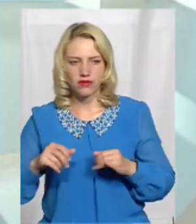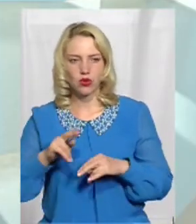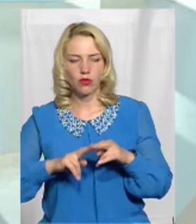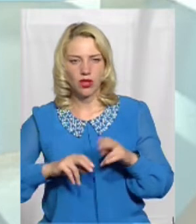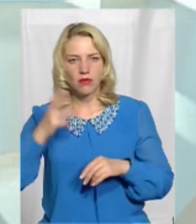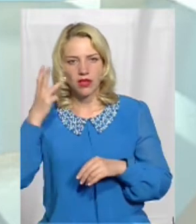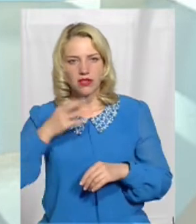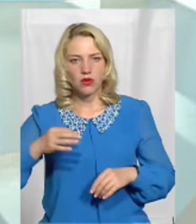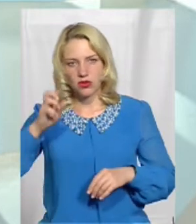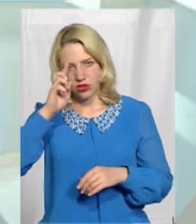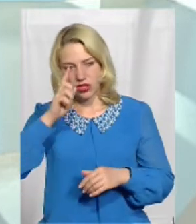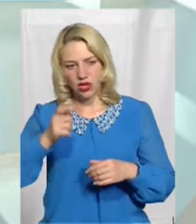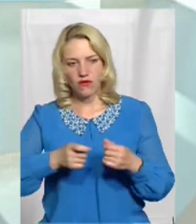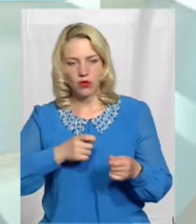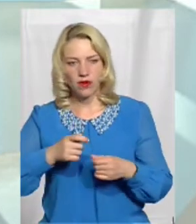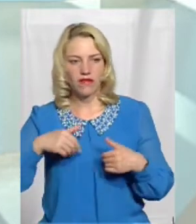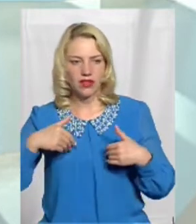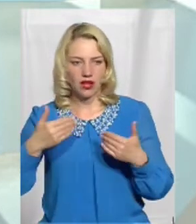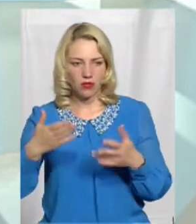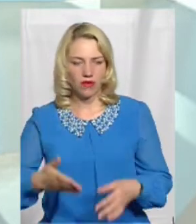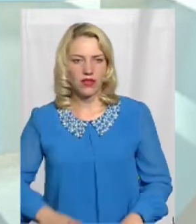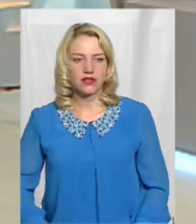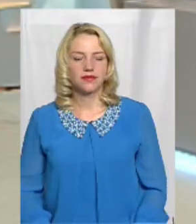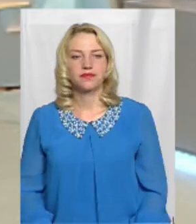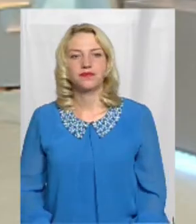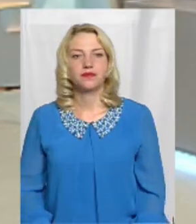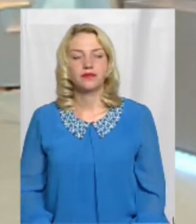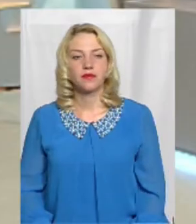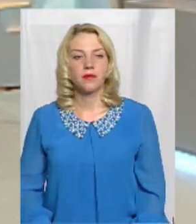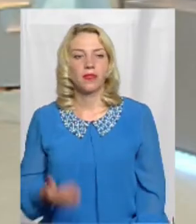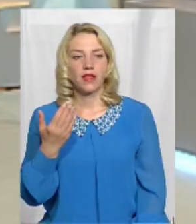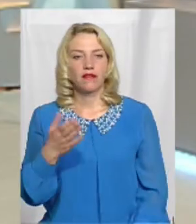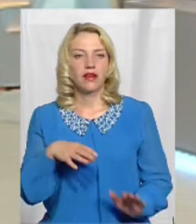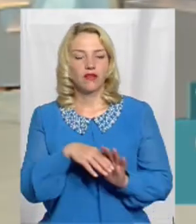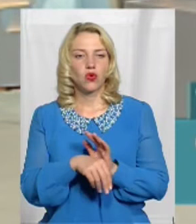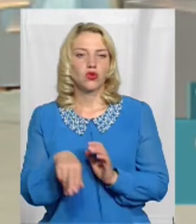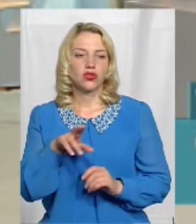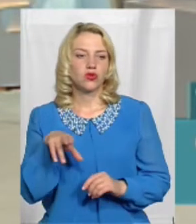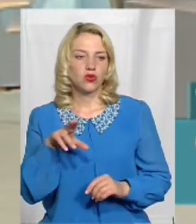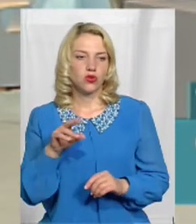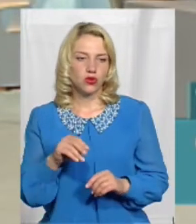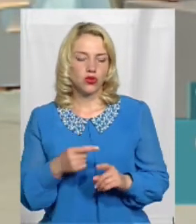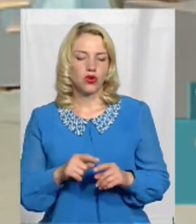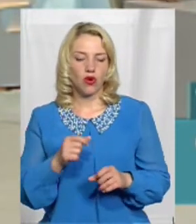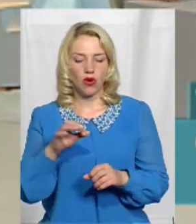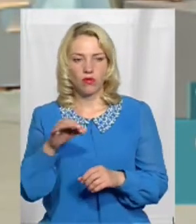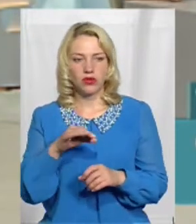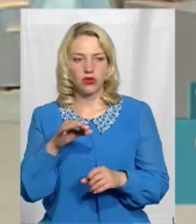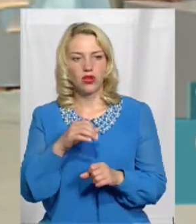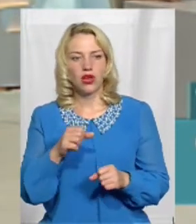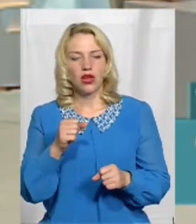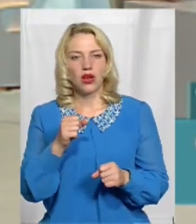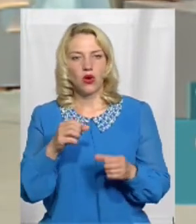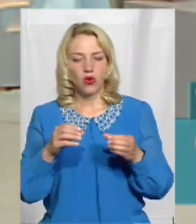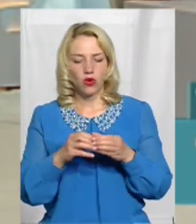обласної державної адміністрації Вітаю, пані Світлана Доброго дня Ви входите до міжвідомчої обласної робочої групи з підготовки